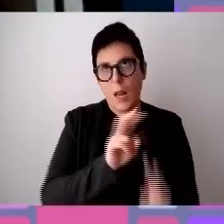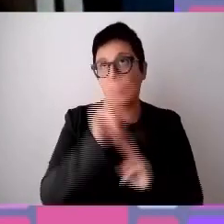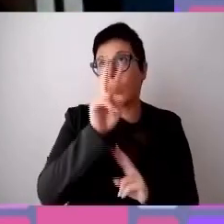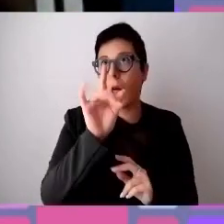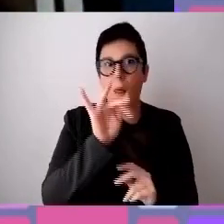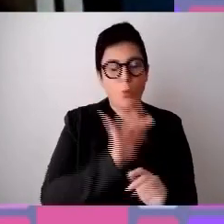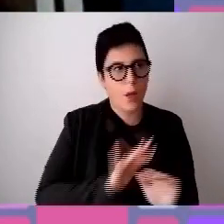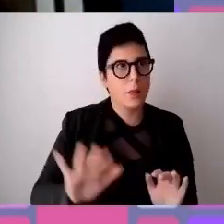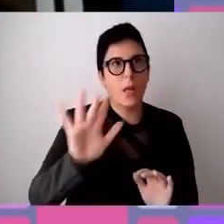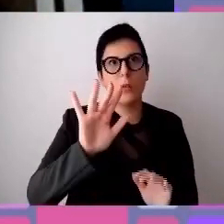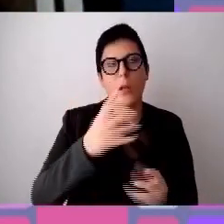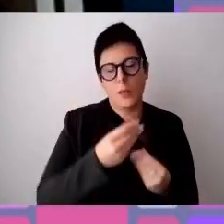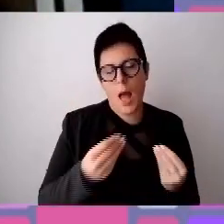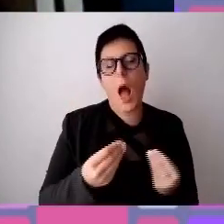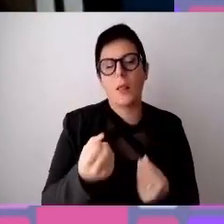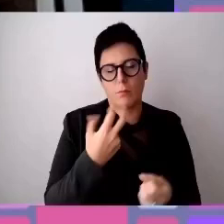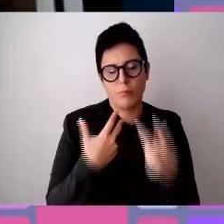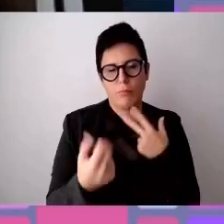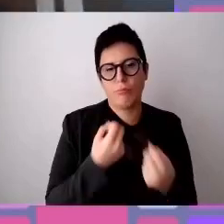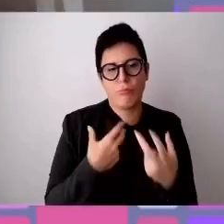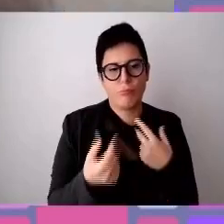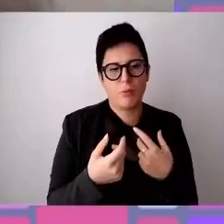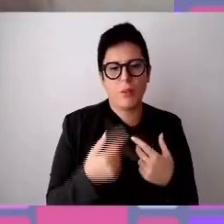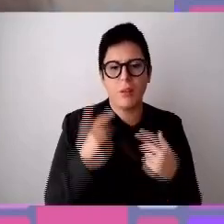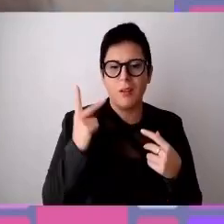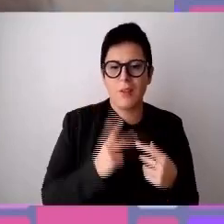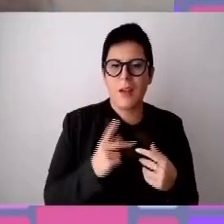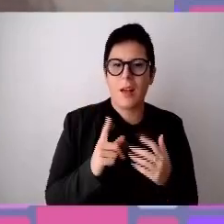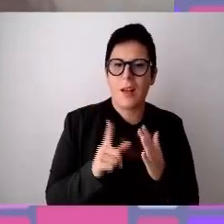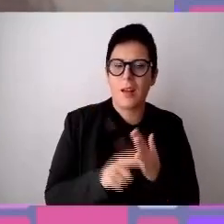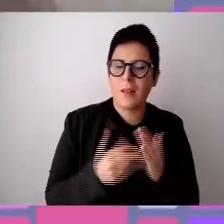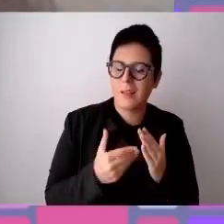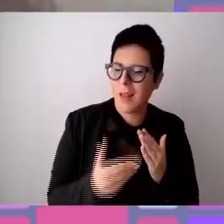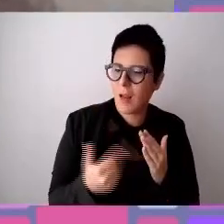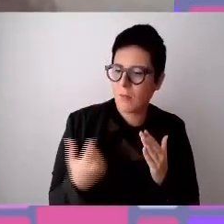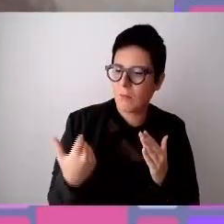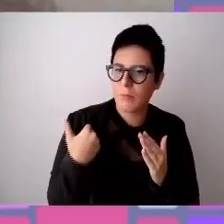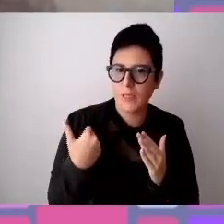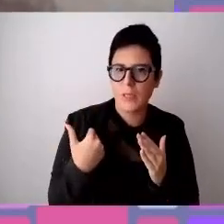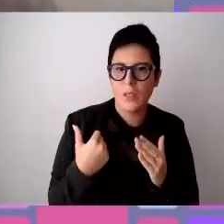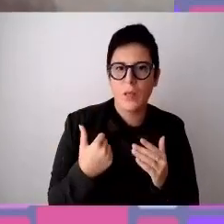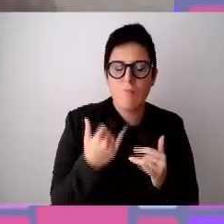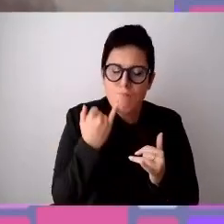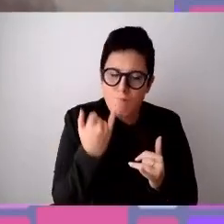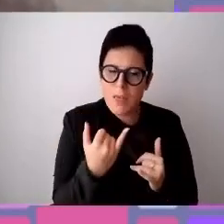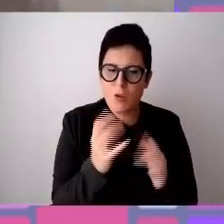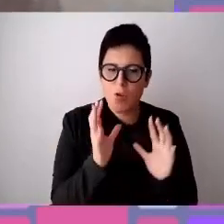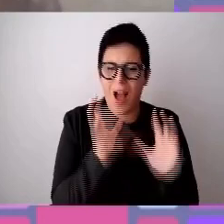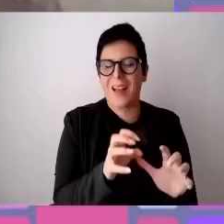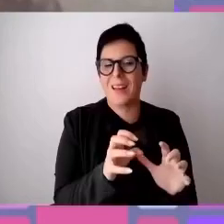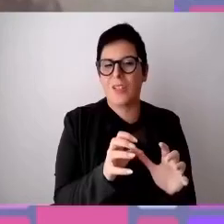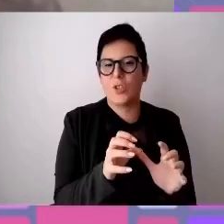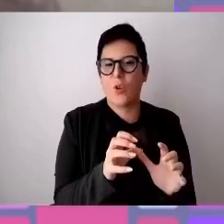territori. In genere, negli ultimi tempi, sono segnalazioni soprattutto di forme di microaggressione, quindi è difficile